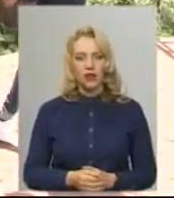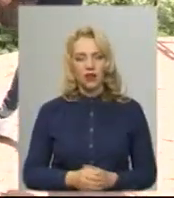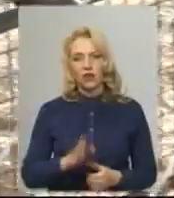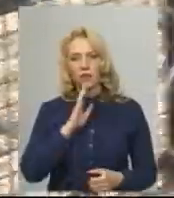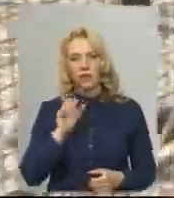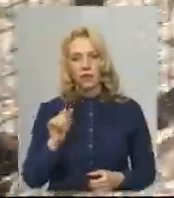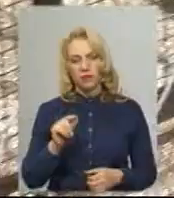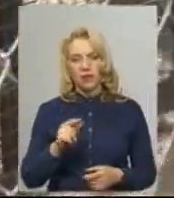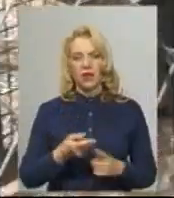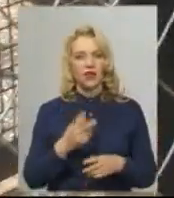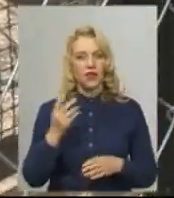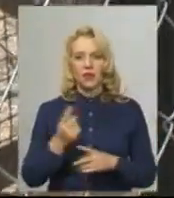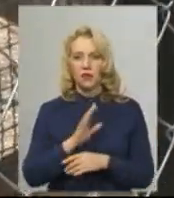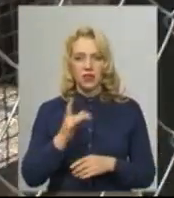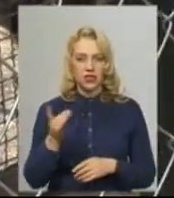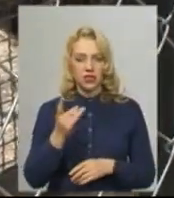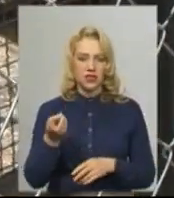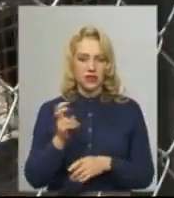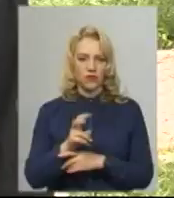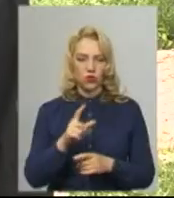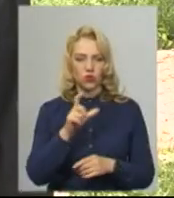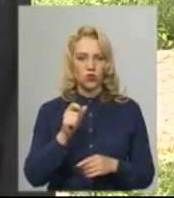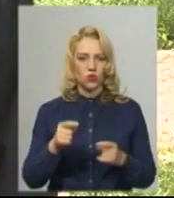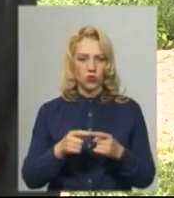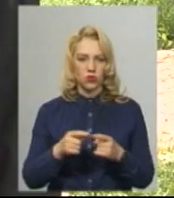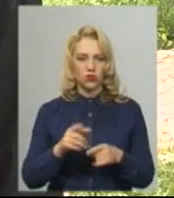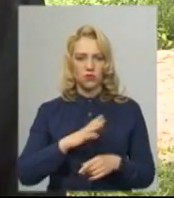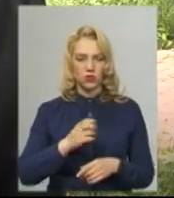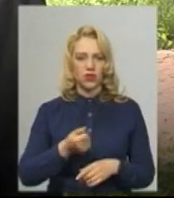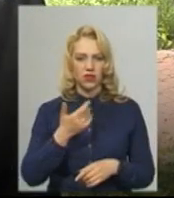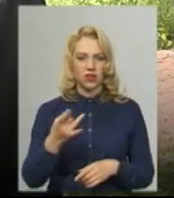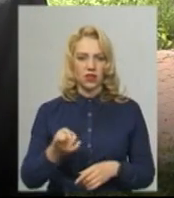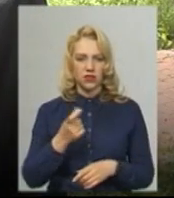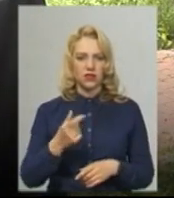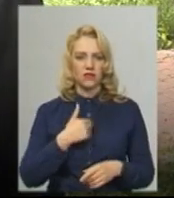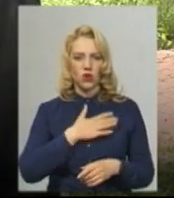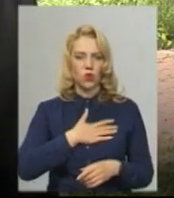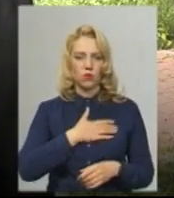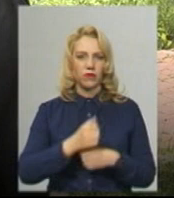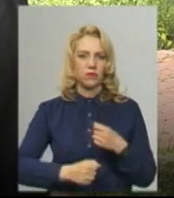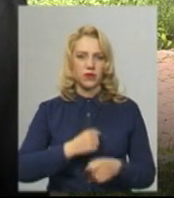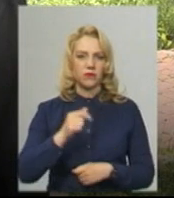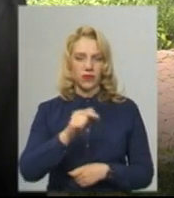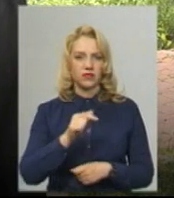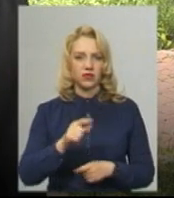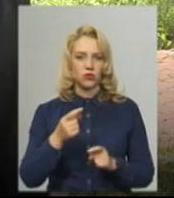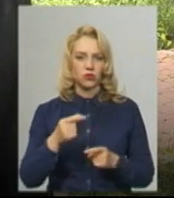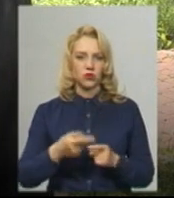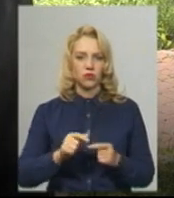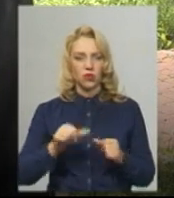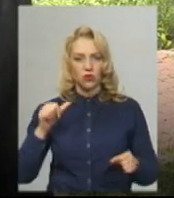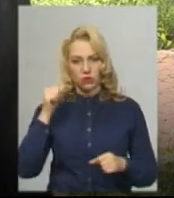Михайло не перший раз відвідують зоокуточок. Відвідували, були декілька разів. Наш улюблениць мішка тут. За минулого